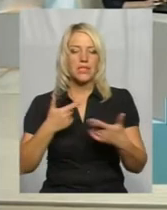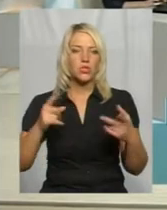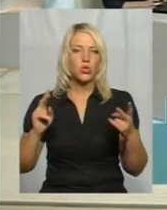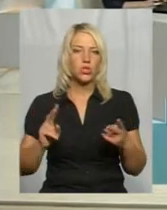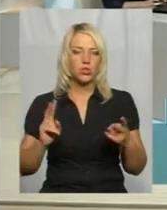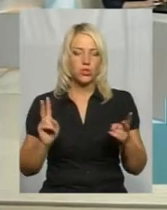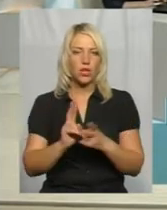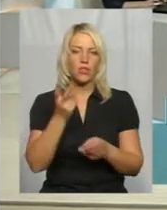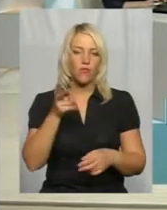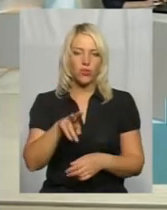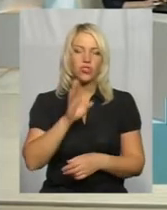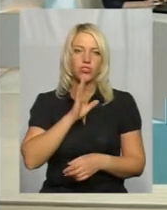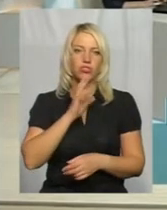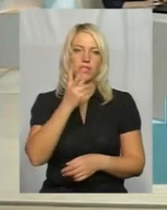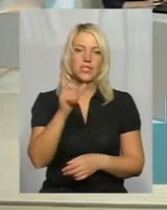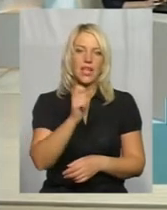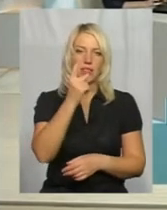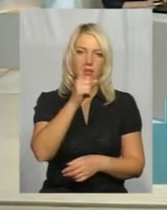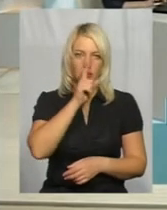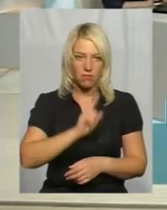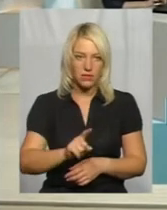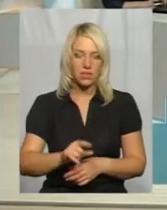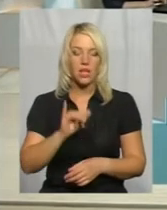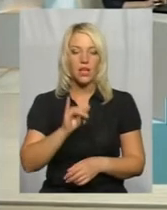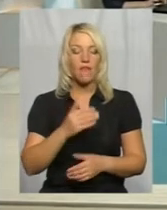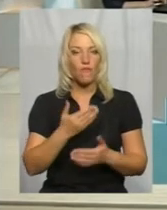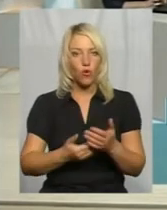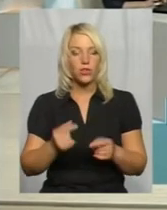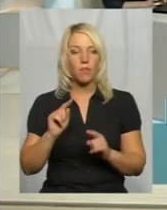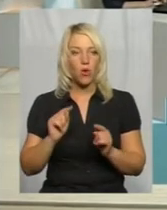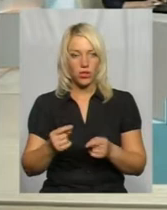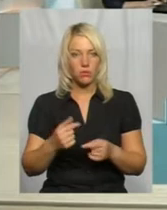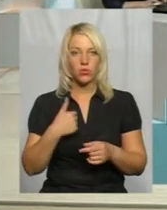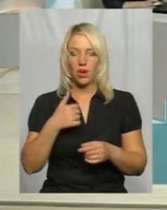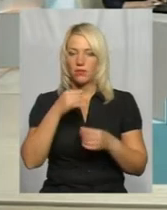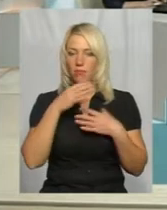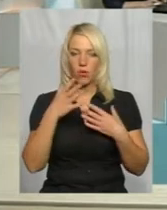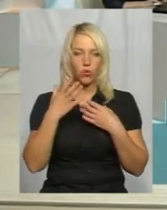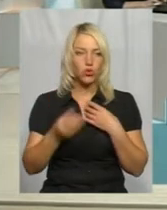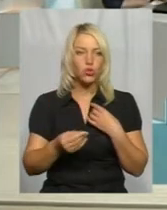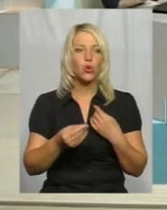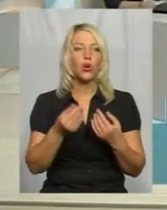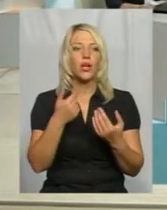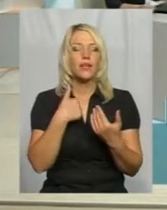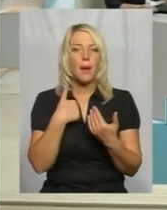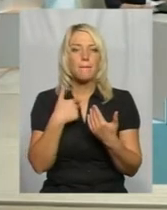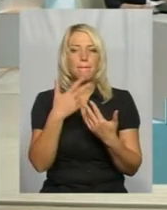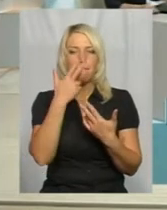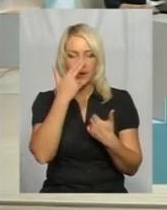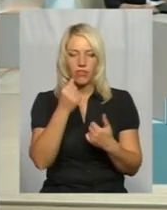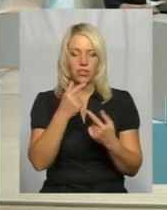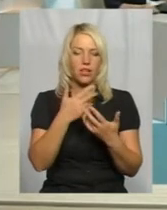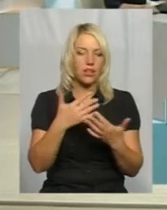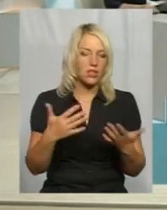двома жінками за один місяць. І тому я не можу ще. Я привыкла до багатьох